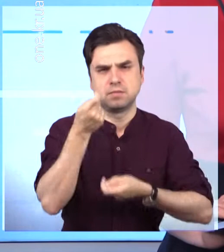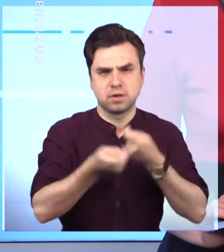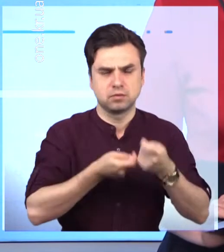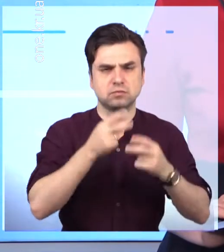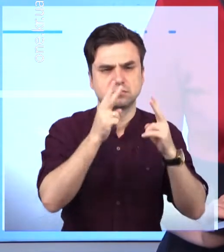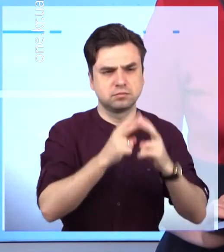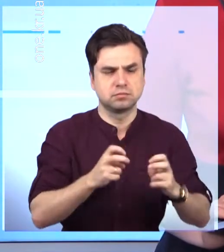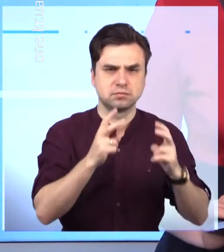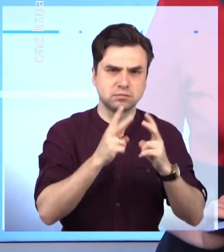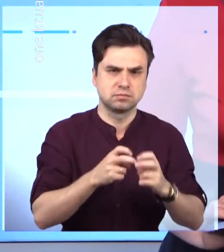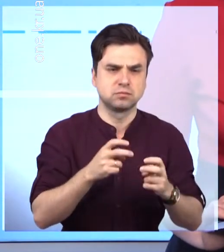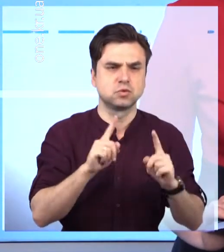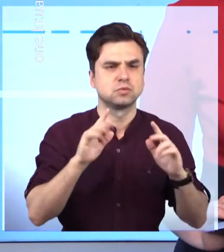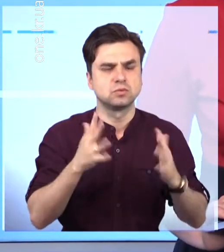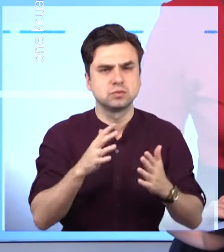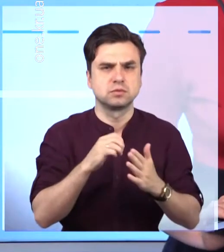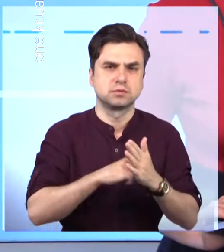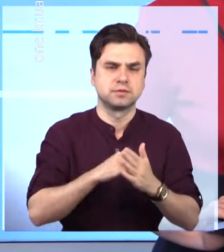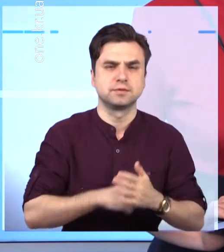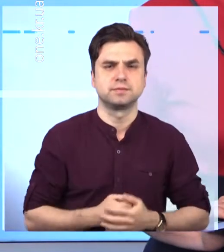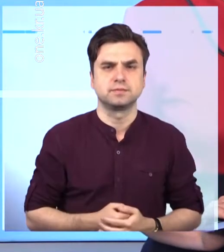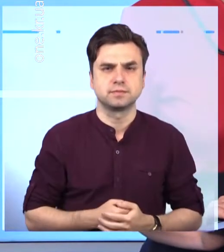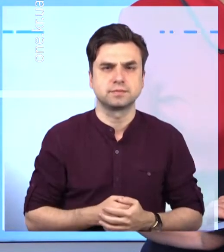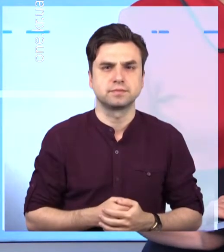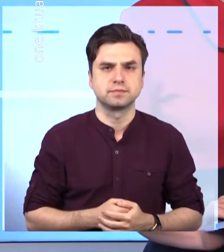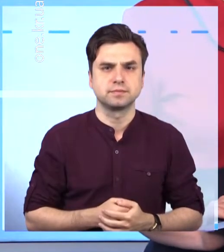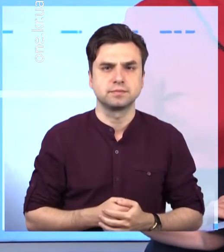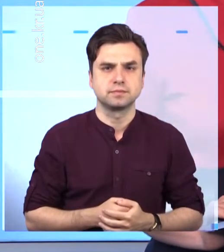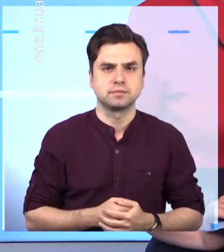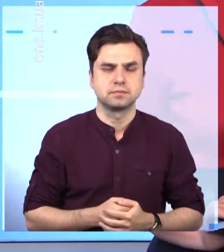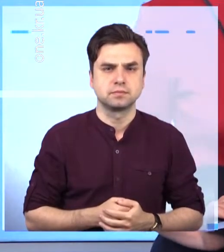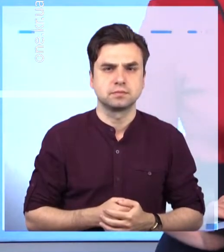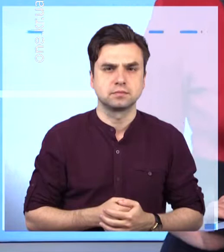правоохоронці встановлюють всі обставини того вранішнього інциденту.